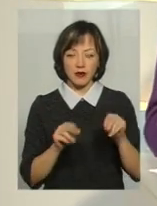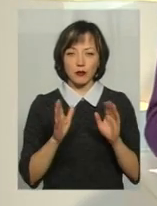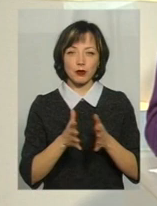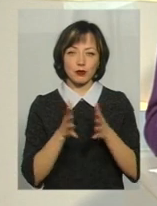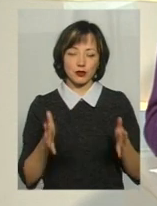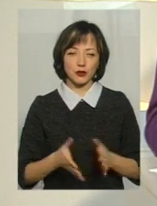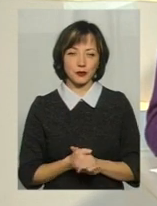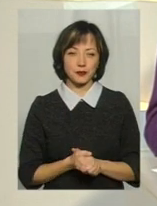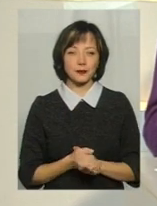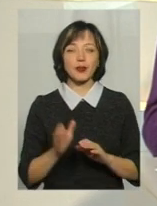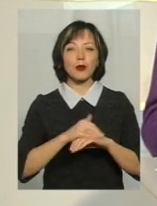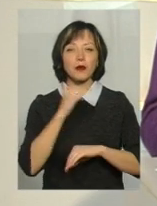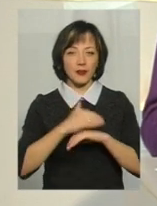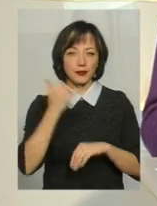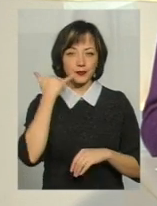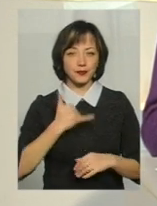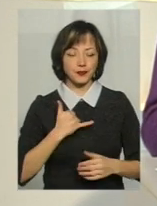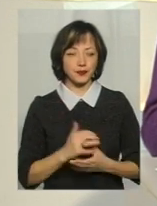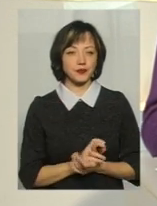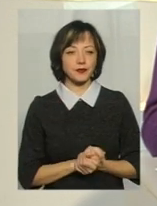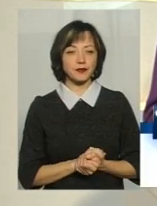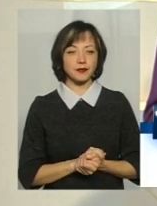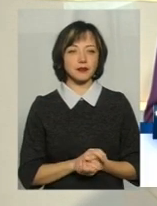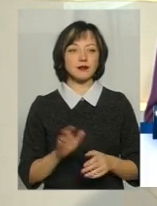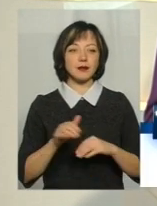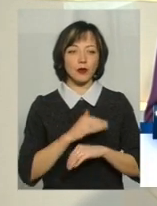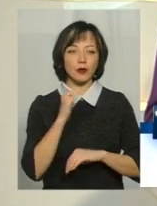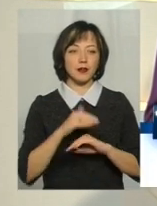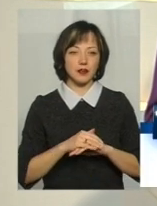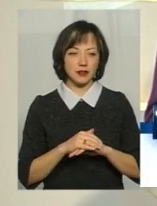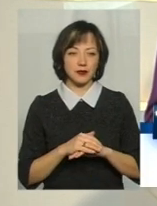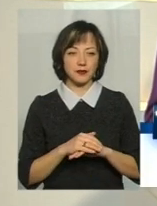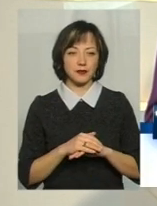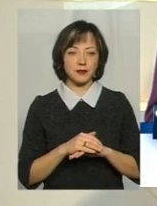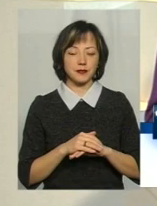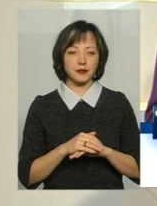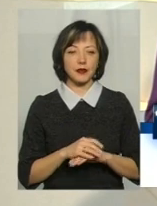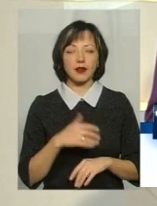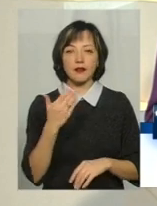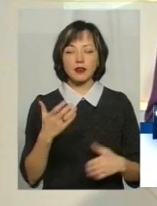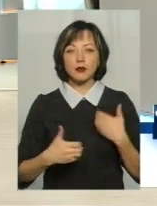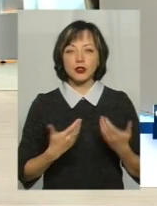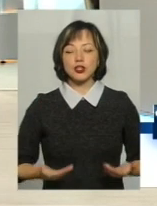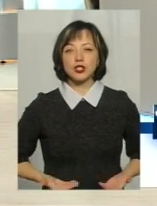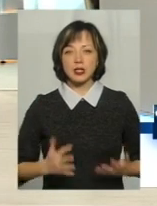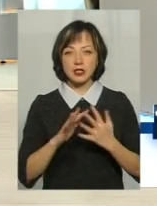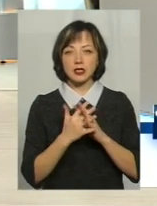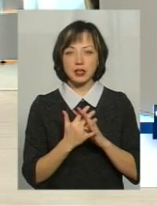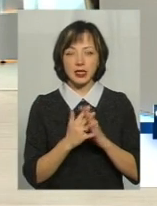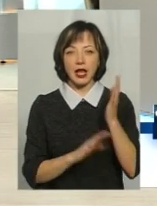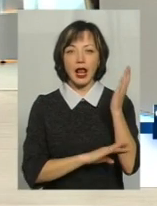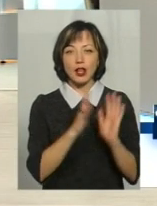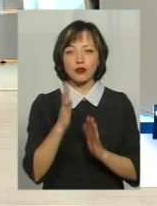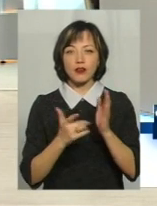більший в наступному році. Доброго вечора. Алло, добрий вечір. Так, добрий вечір. Вас требують жителі з селами Солі